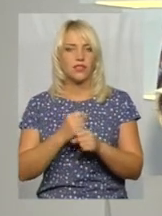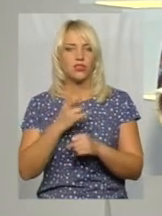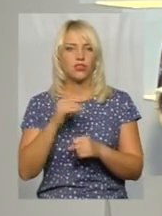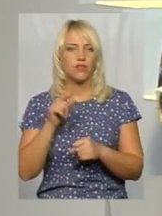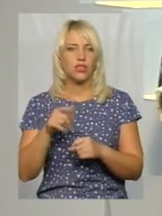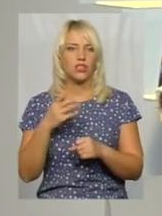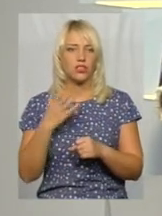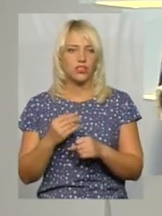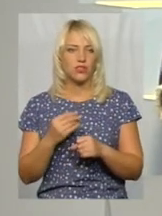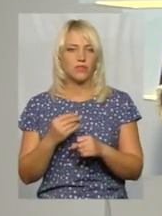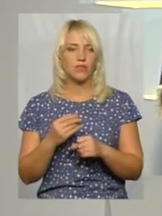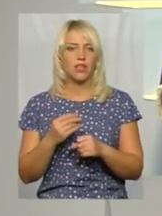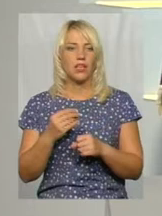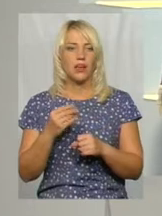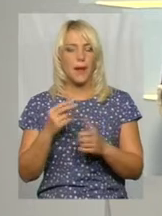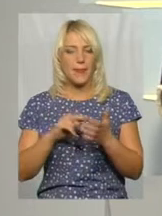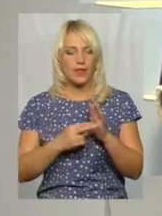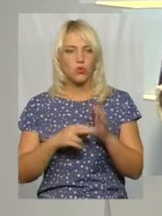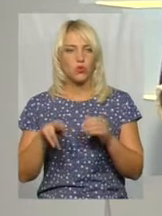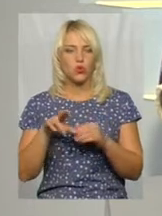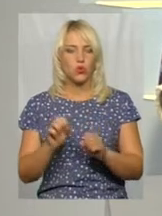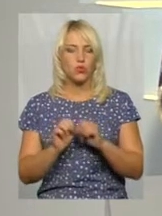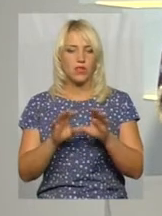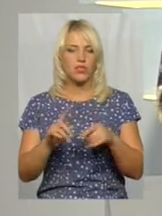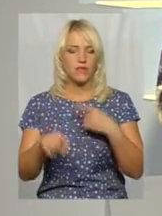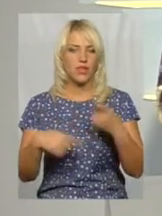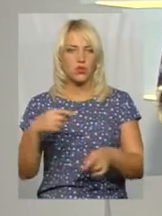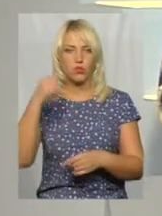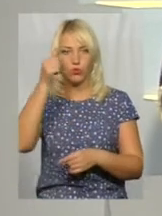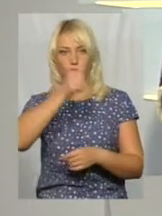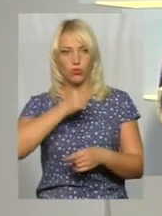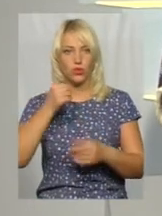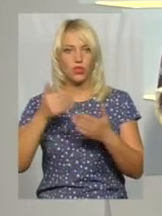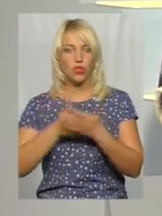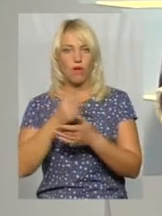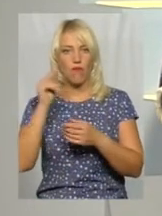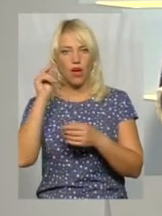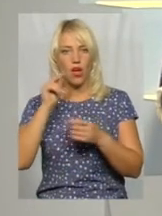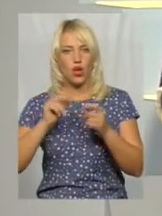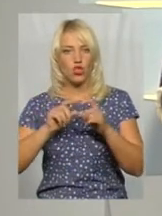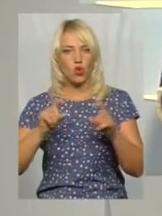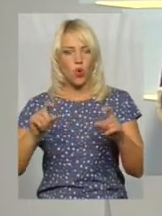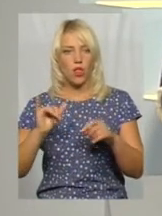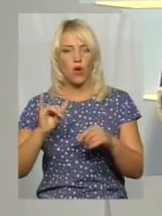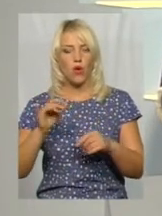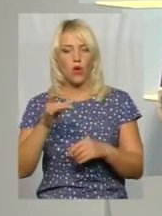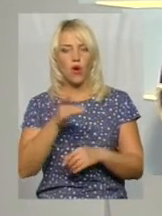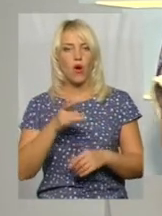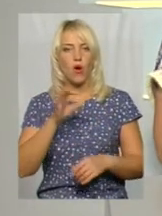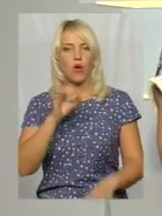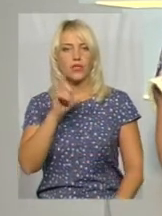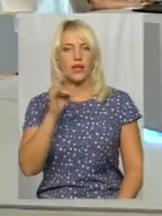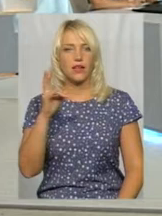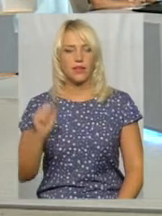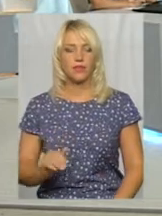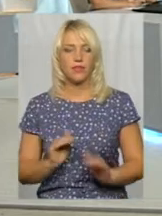по швах. От, планується до здачі у наступному році нова школа на Озерній, на Залізняках? Дитячий